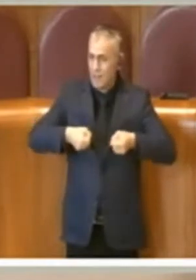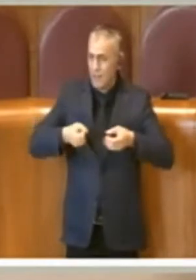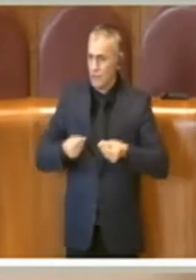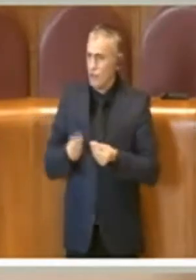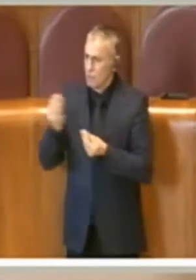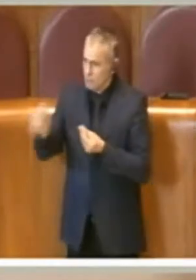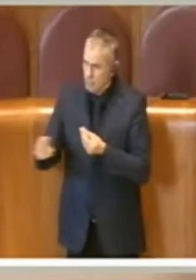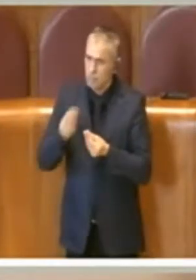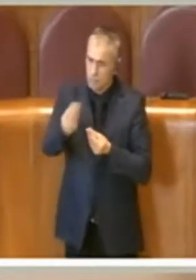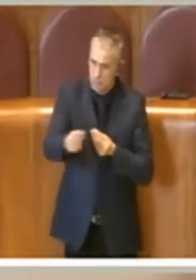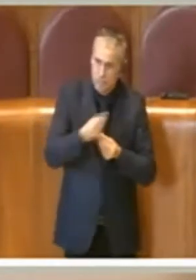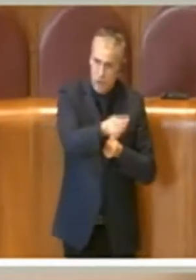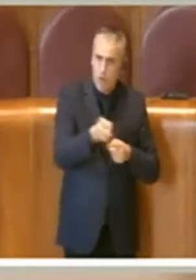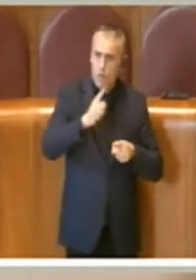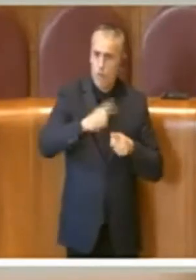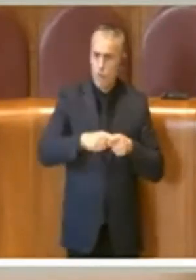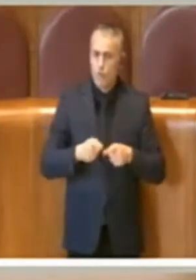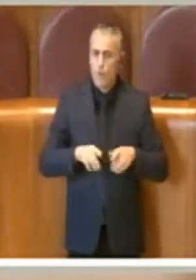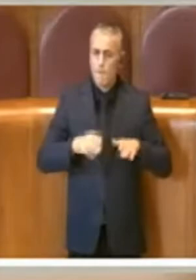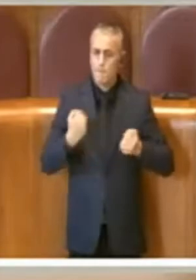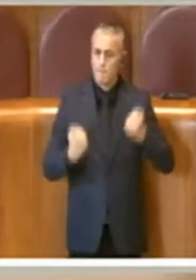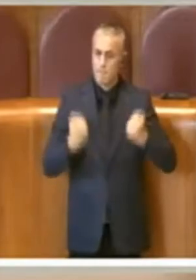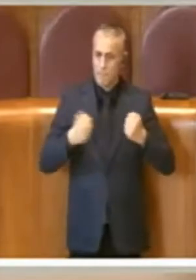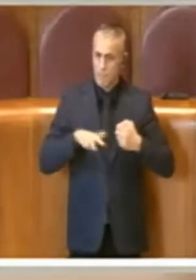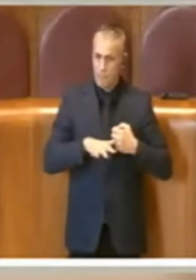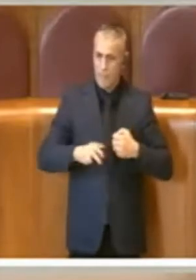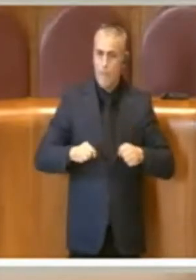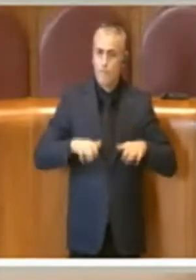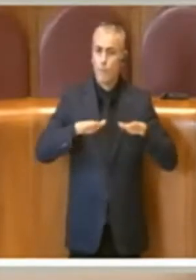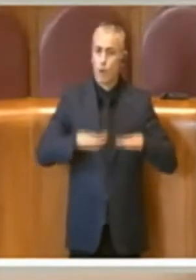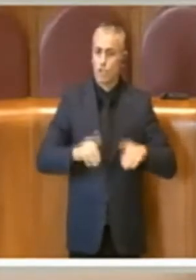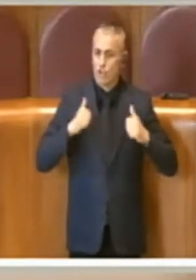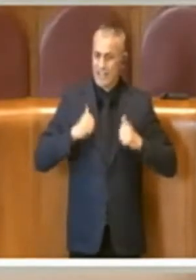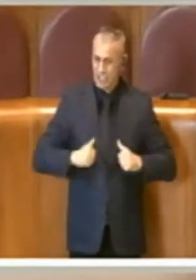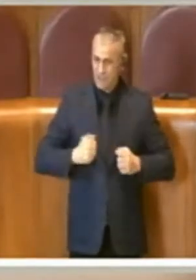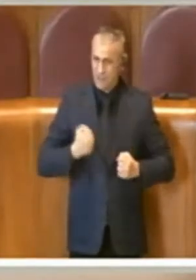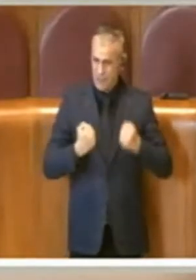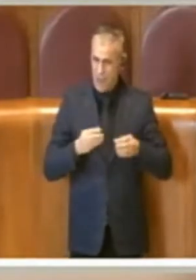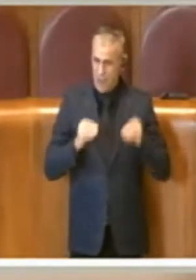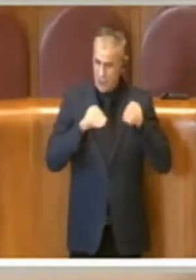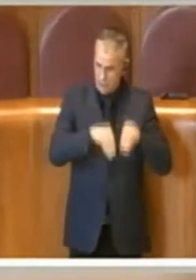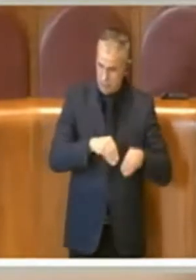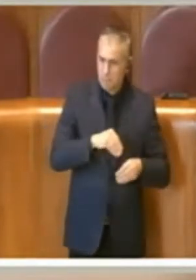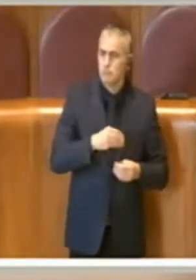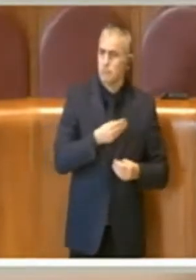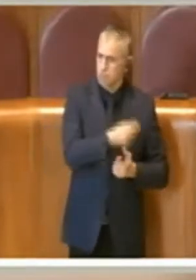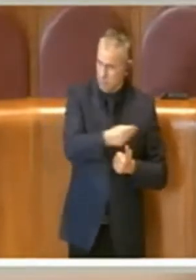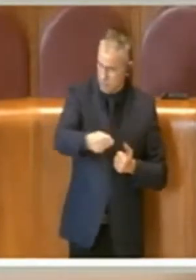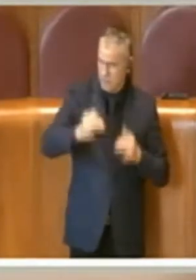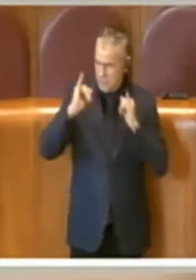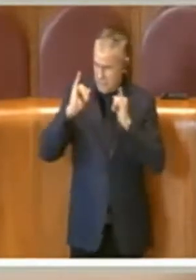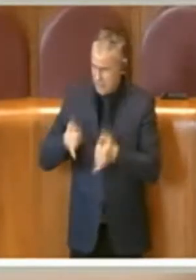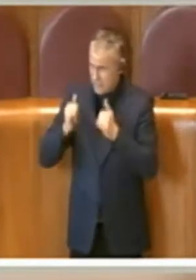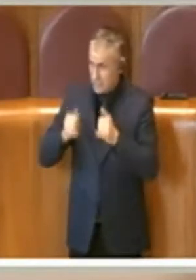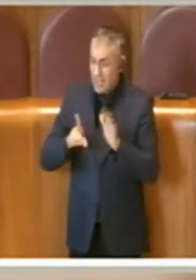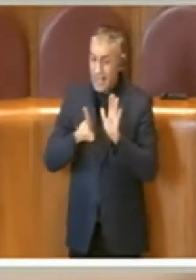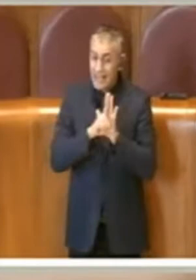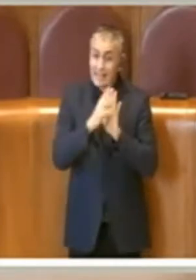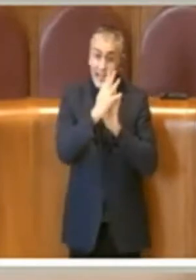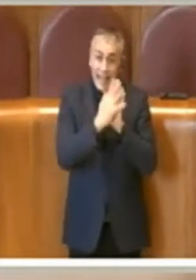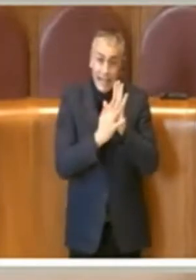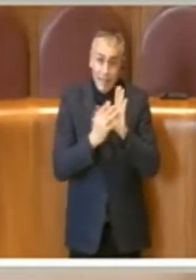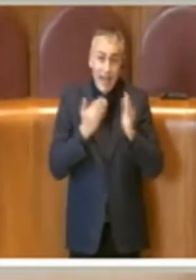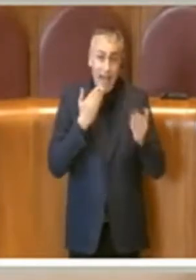nei mezzi della protezione civile, poiché però queste previsioni sono in una delibera di